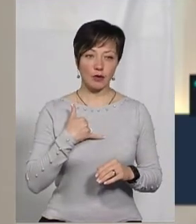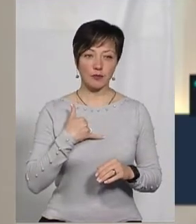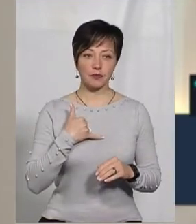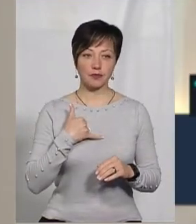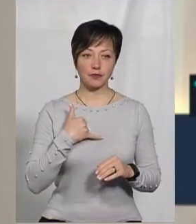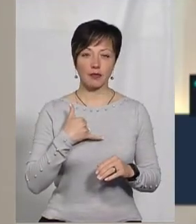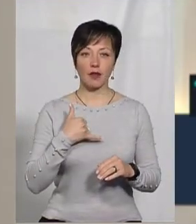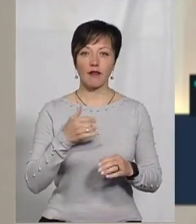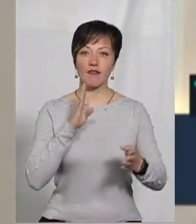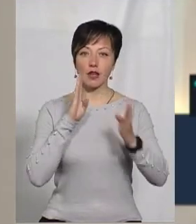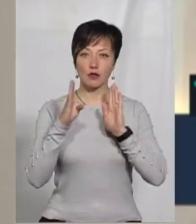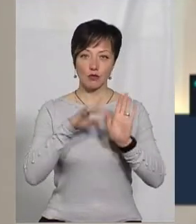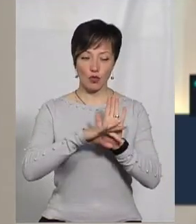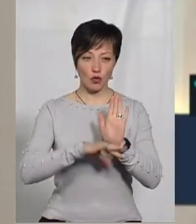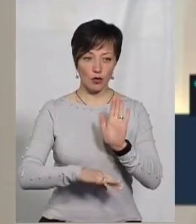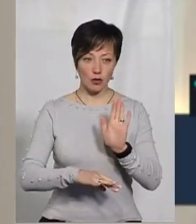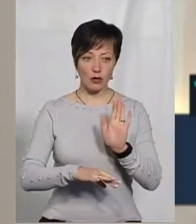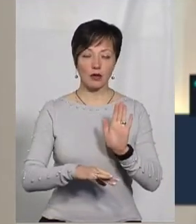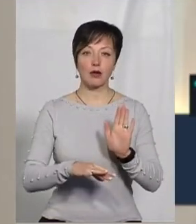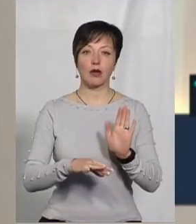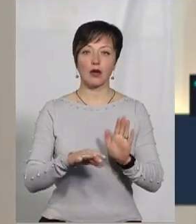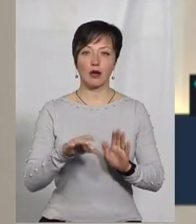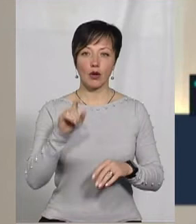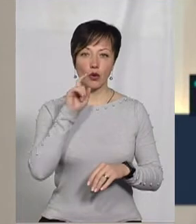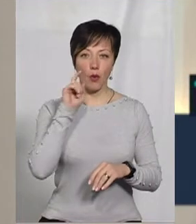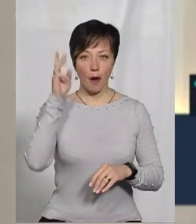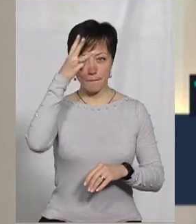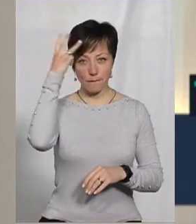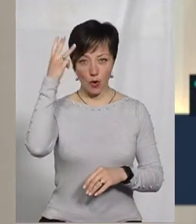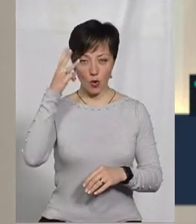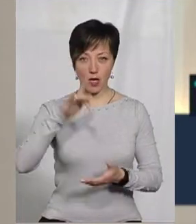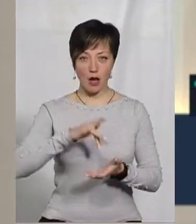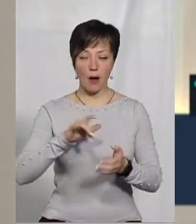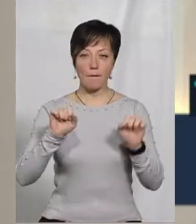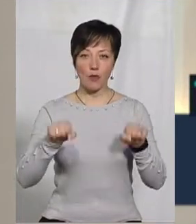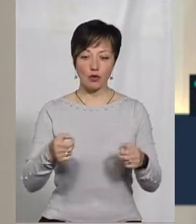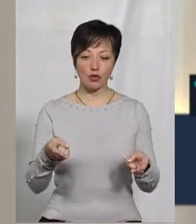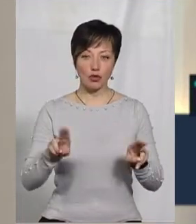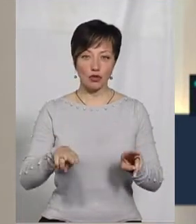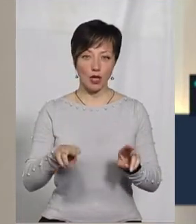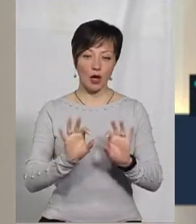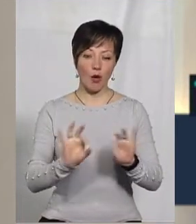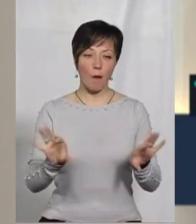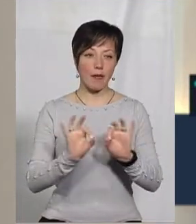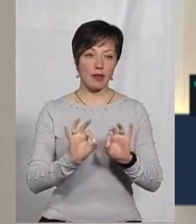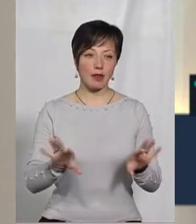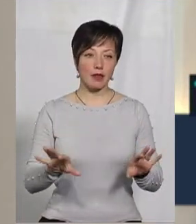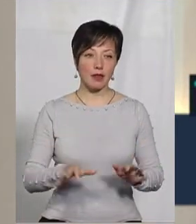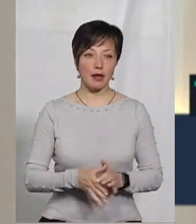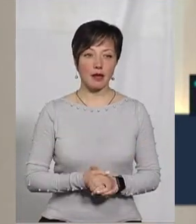теми дня у Фейсбук на сторінці ЮА Поділля можна залишати коментарі.